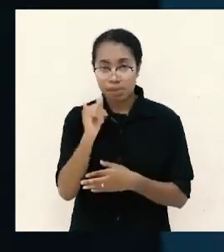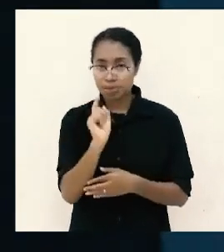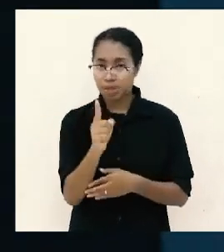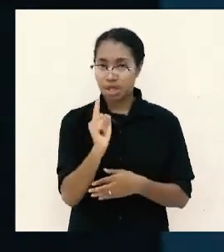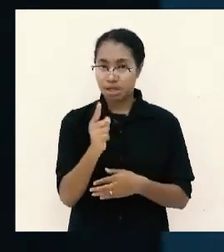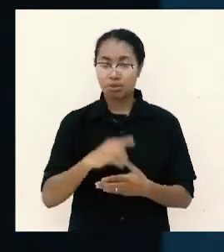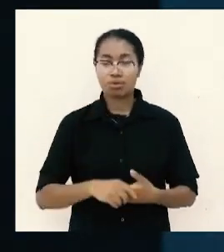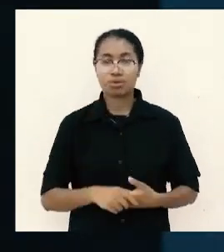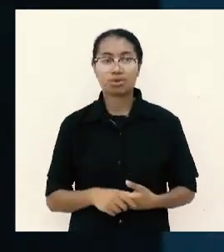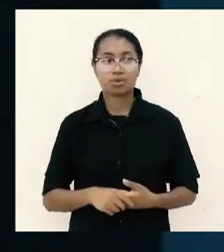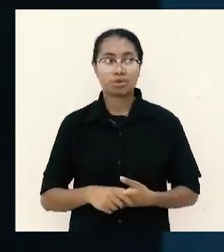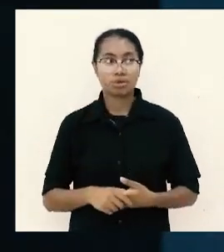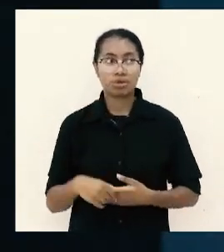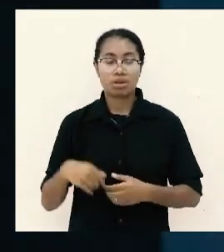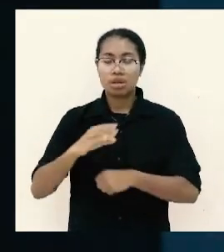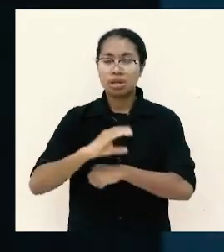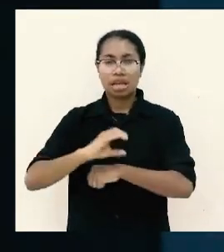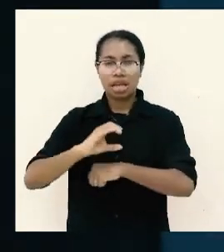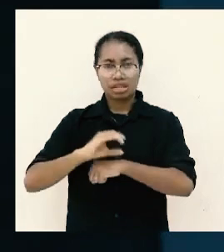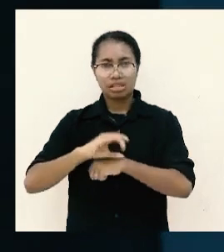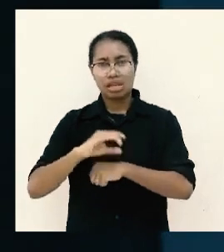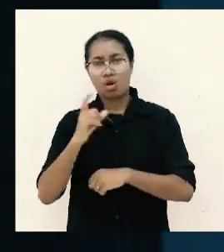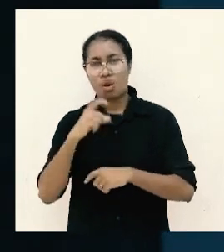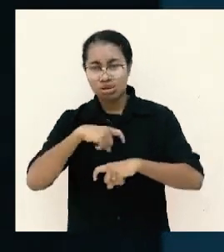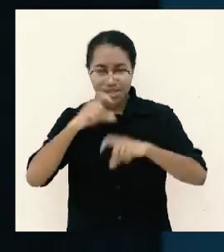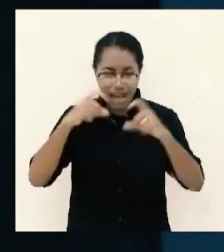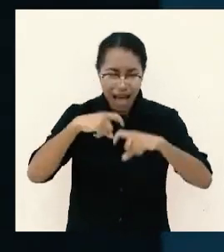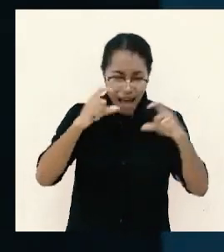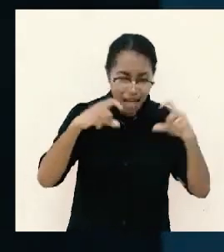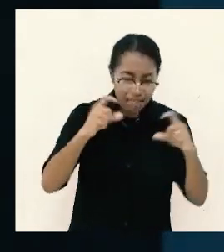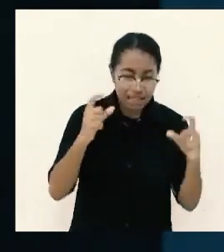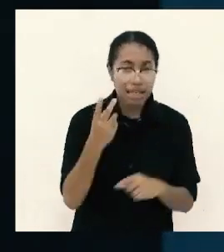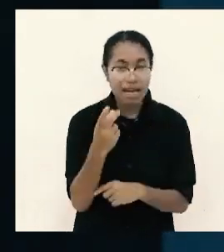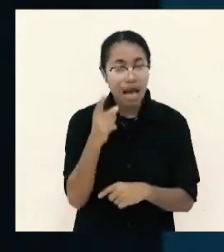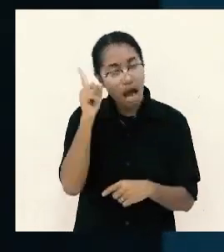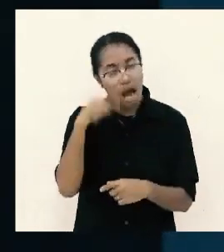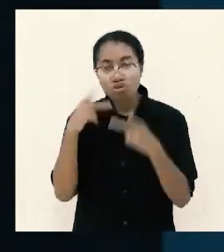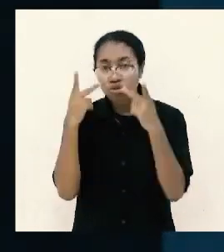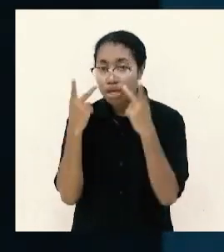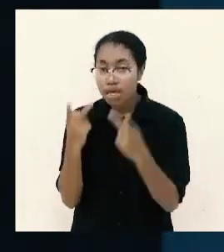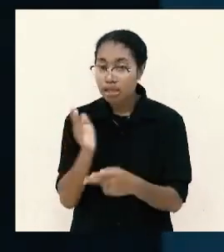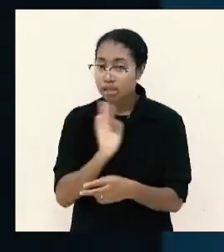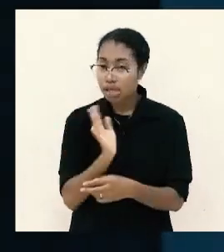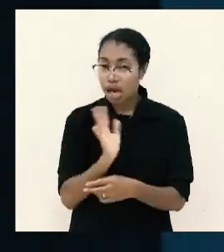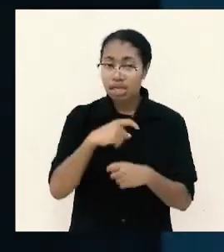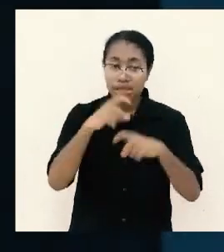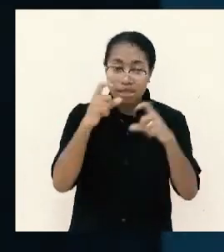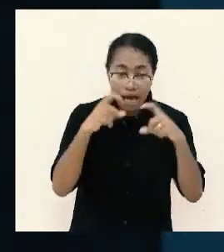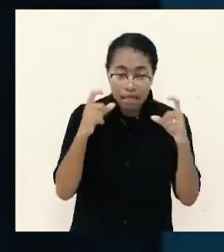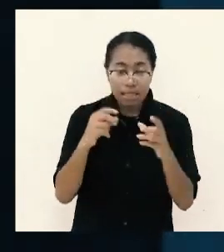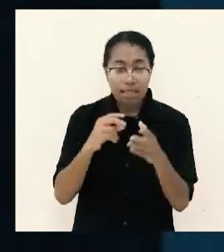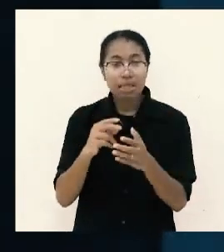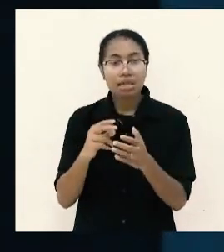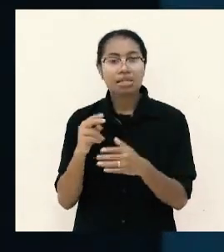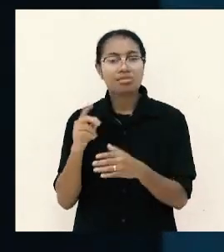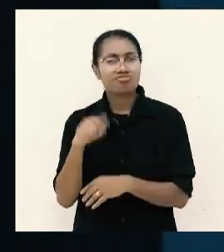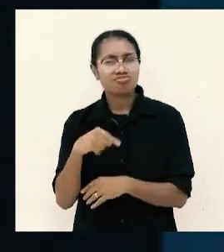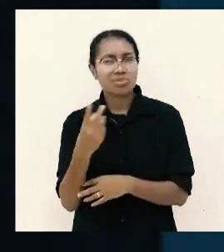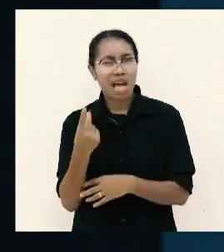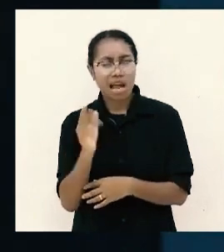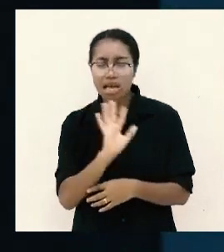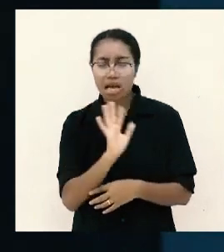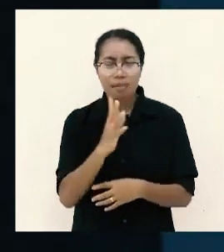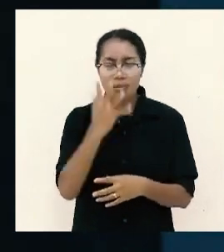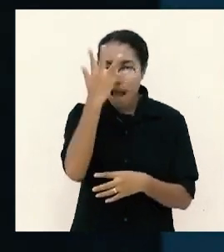gereja kalau cari dana juga perhatikan jangan cari dana dengan cara mempermalukan Tuhan